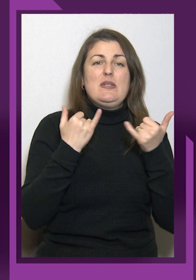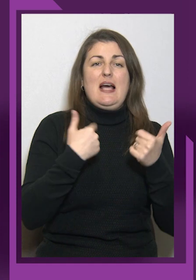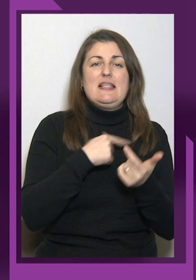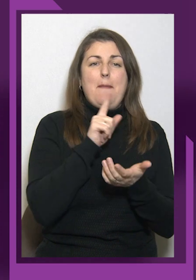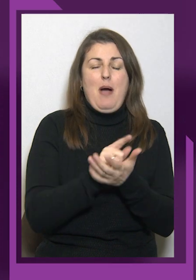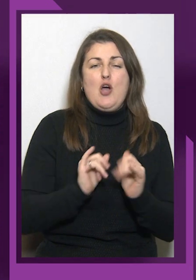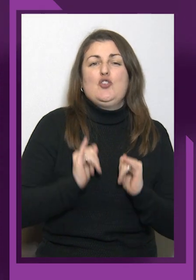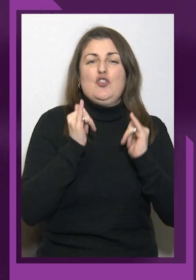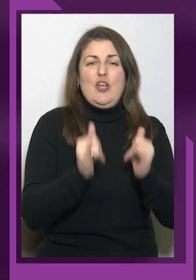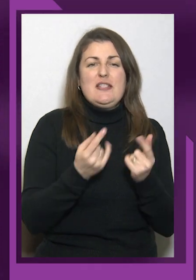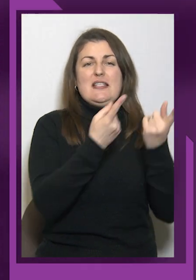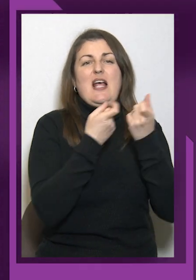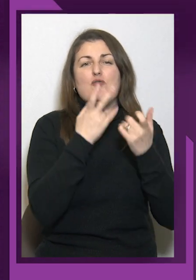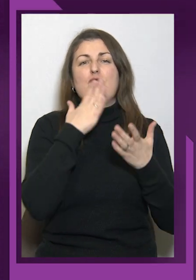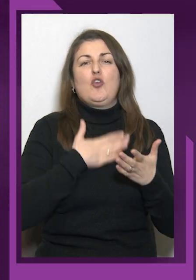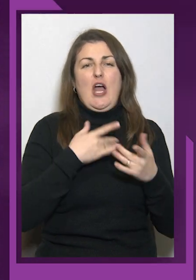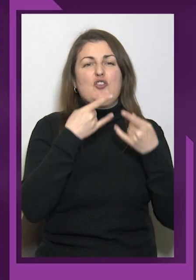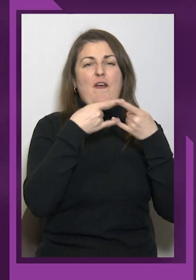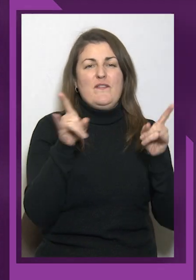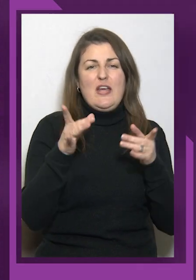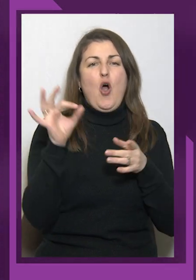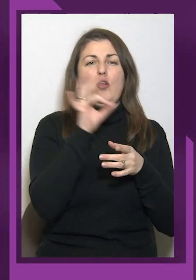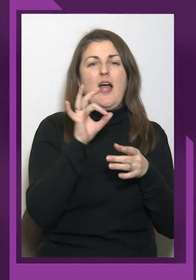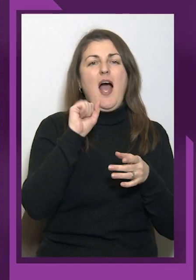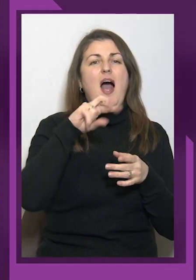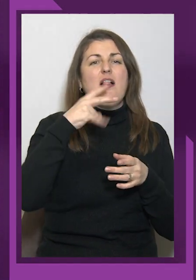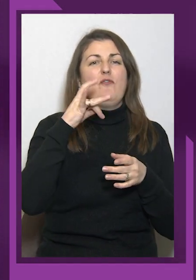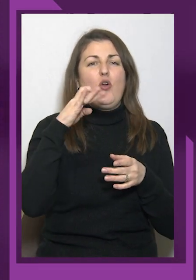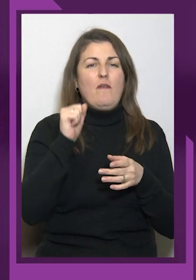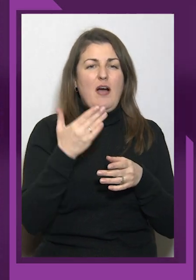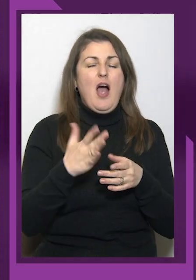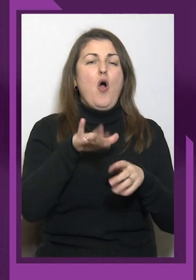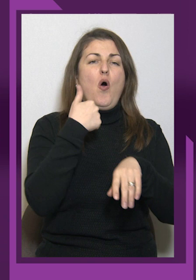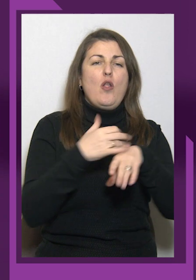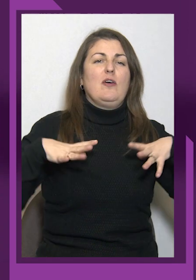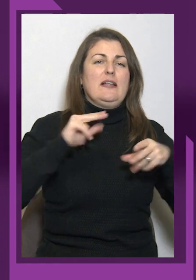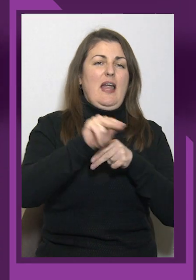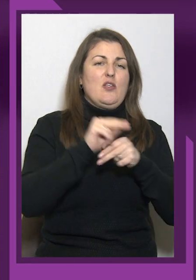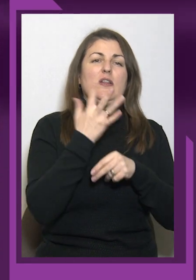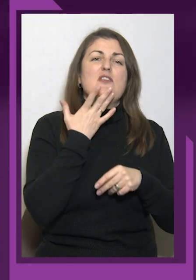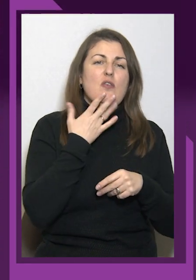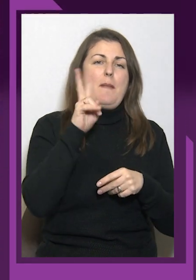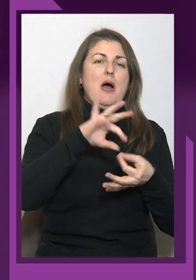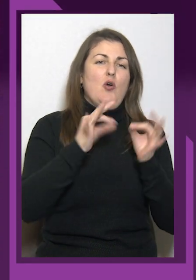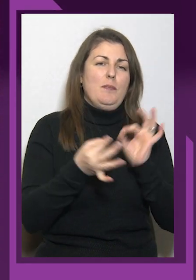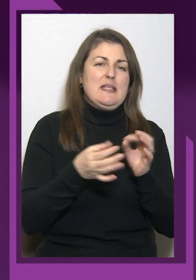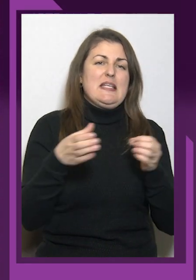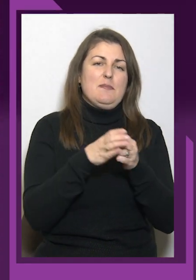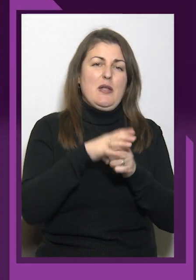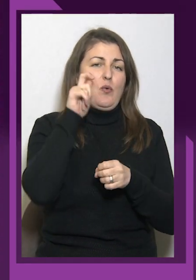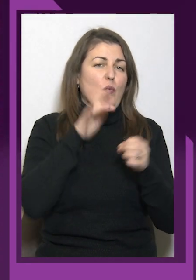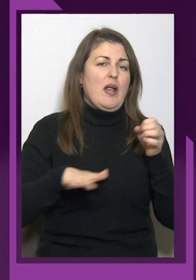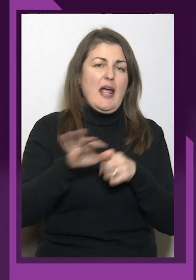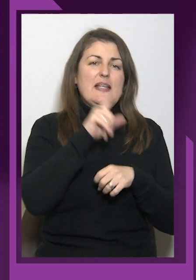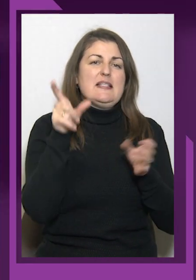Алфьорова, головного тренера національної паралімпійської збірної України з парапаверліфтингу. Пане Олександре, чи